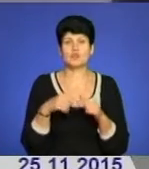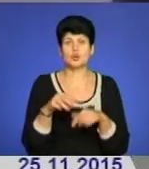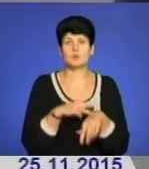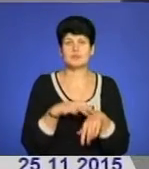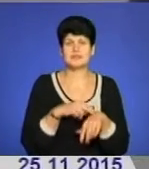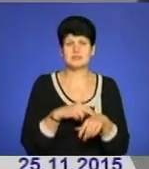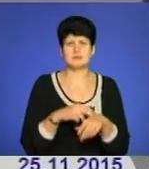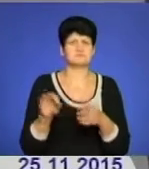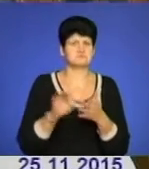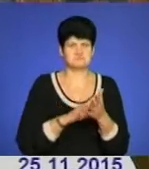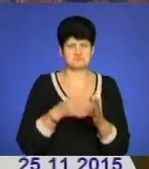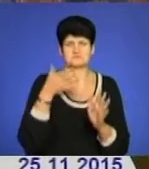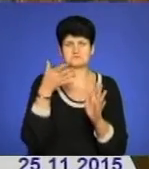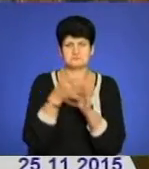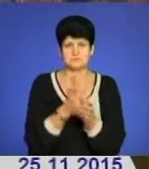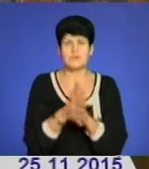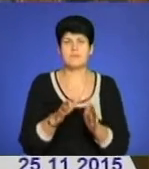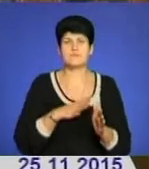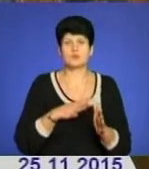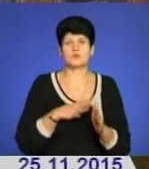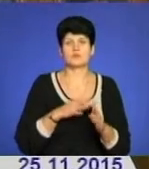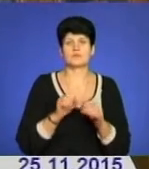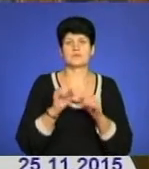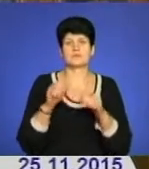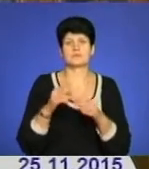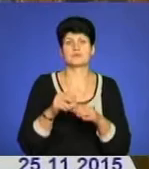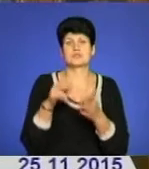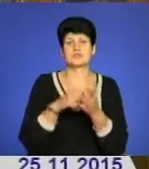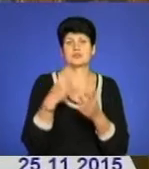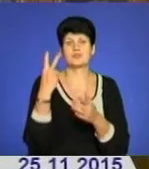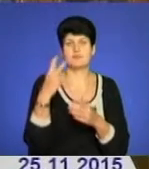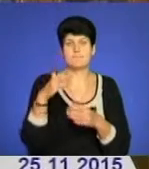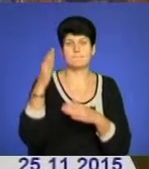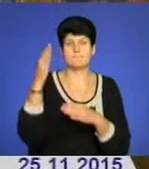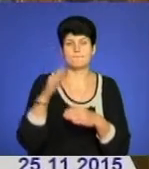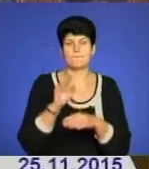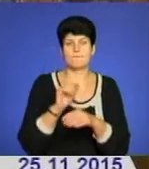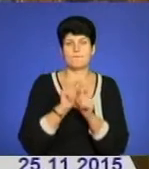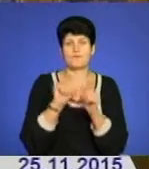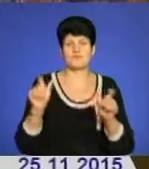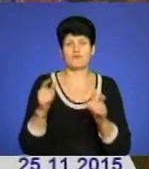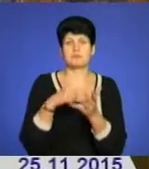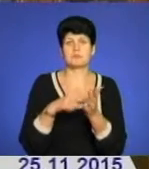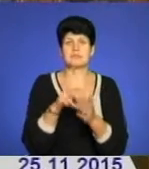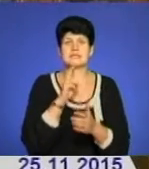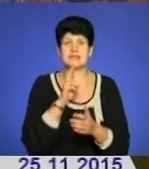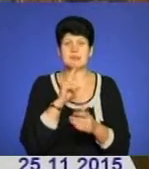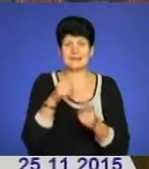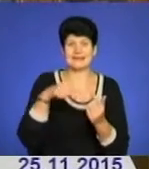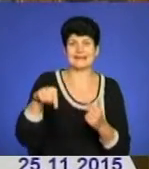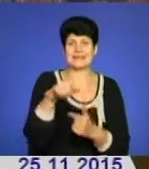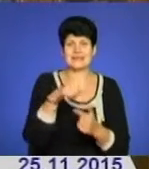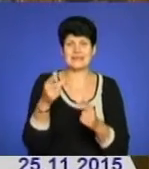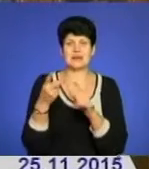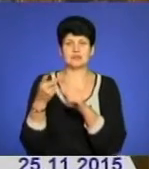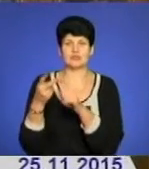оперативно відреагував і було виставлено два пости. Перший пост знаходився в місті Кременець на кільці, а другий